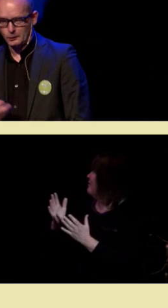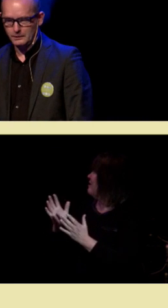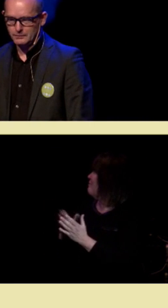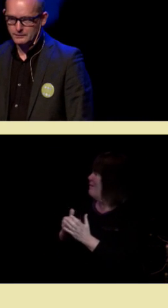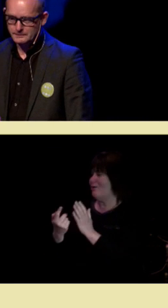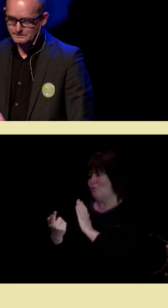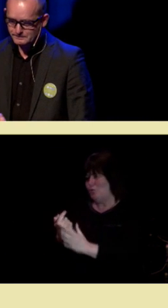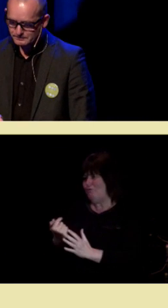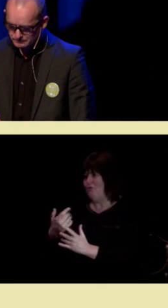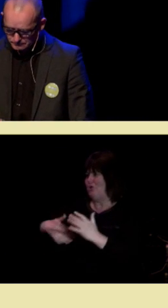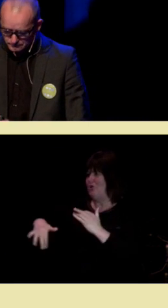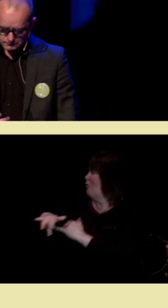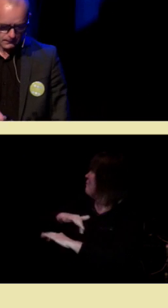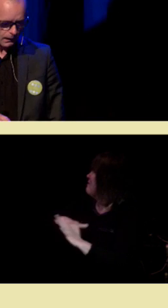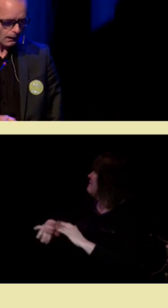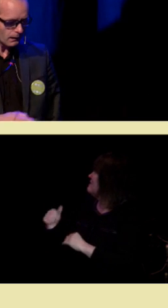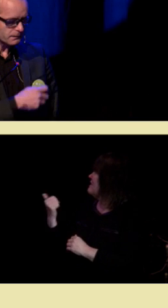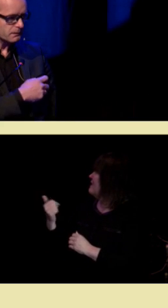omgivelser.